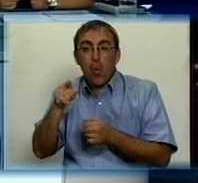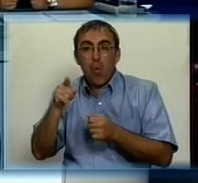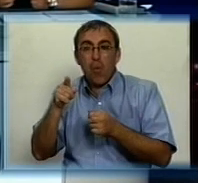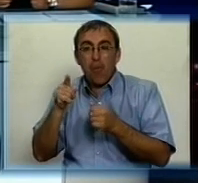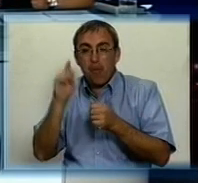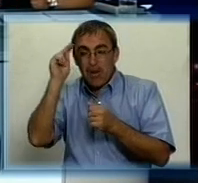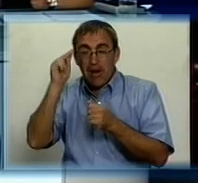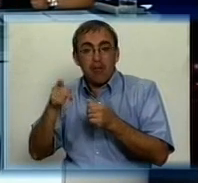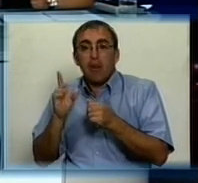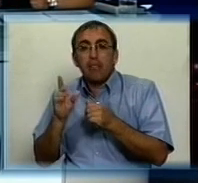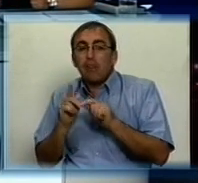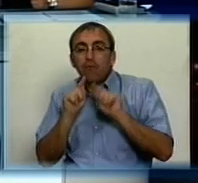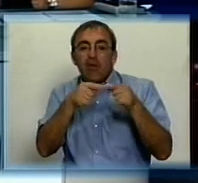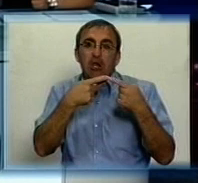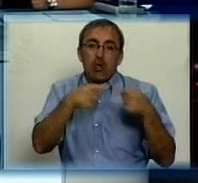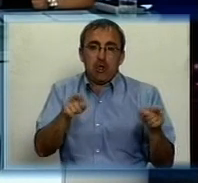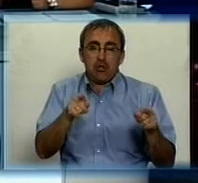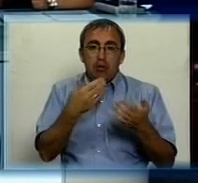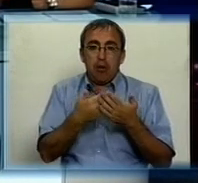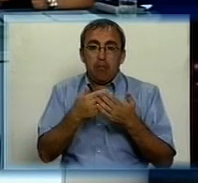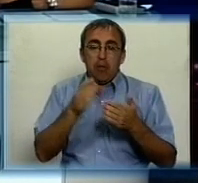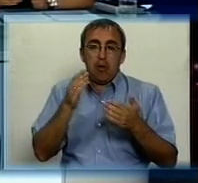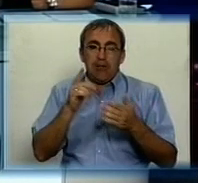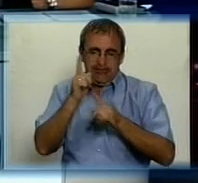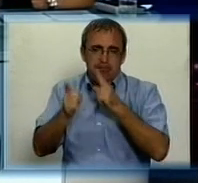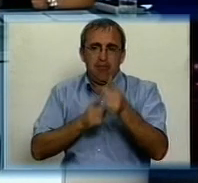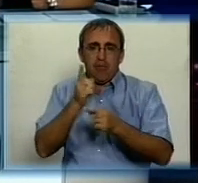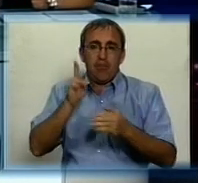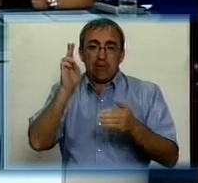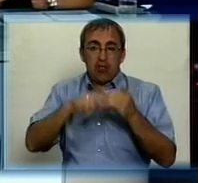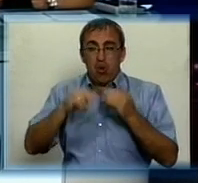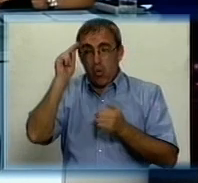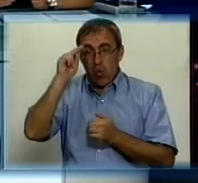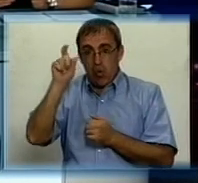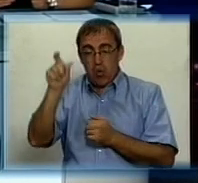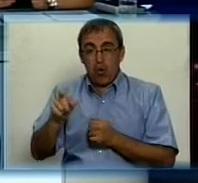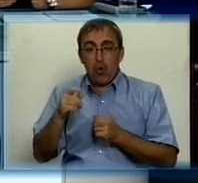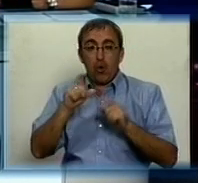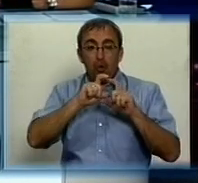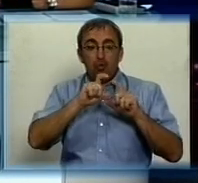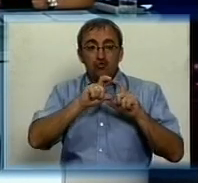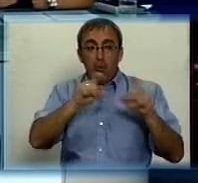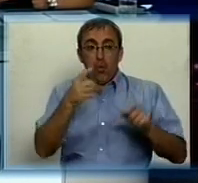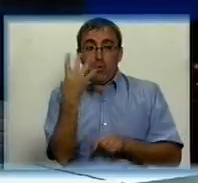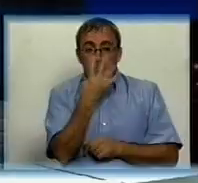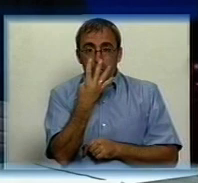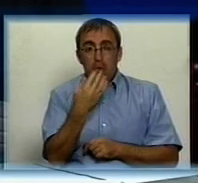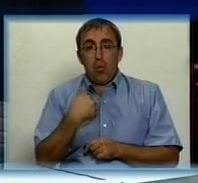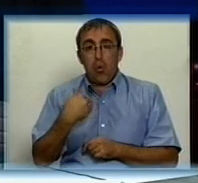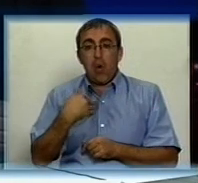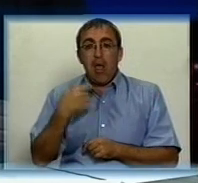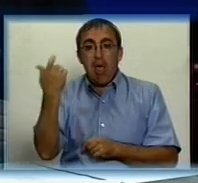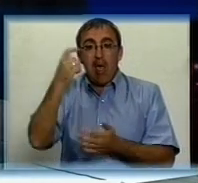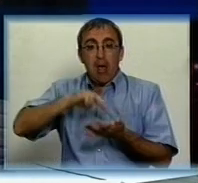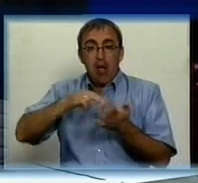вони вже не вступлять в інший. Ну, наприклад, закінчив хлопець школи номер 4, захотів бути економістом,